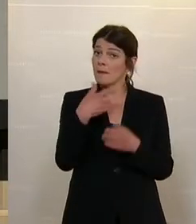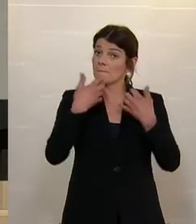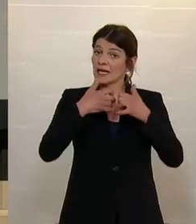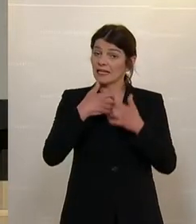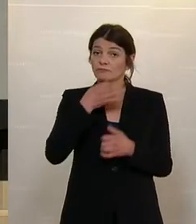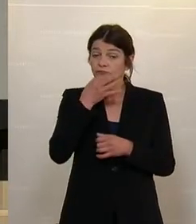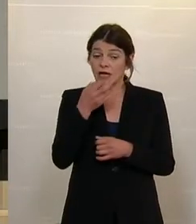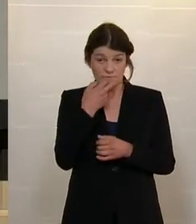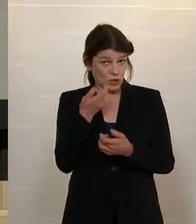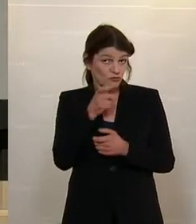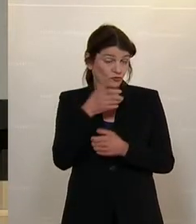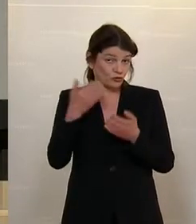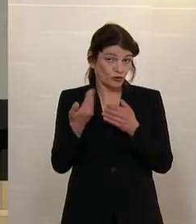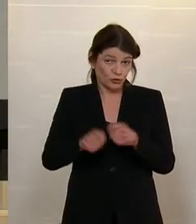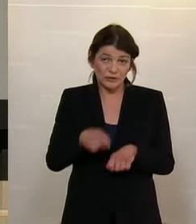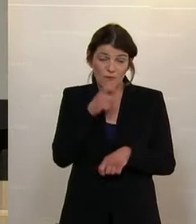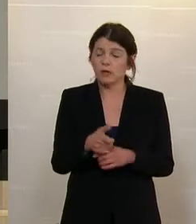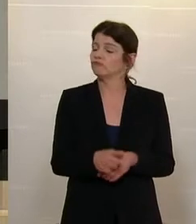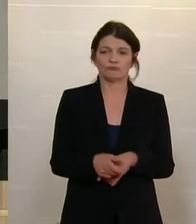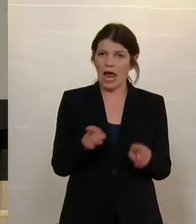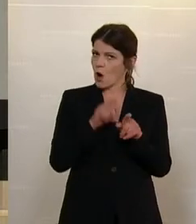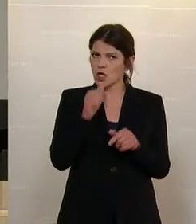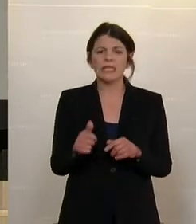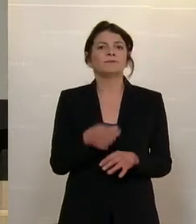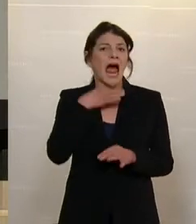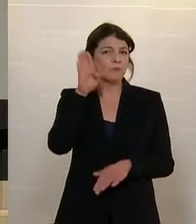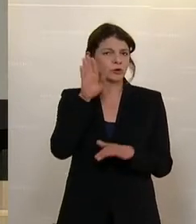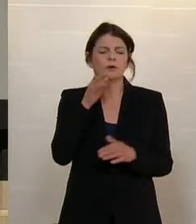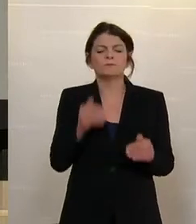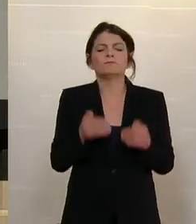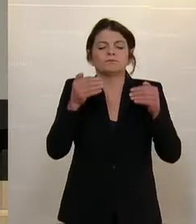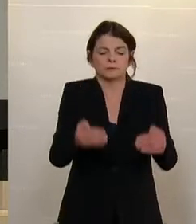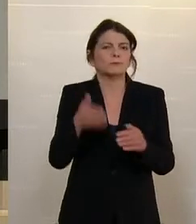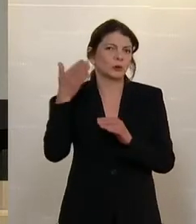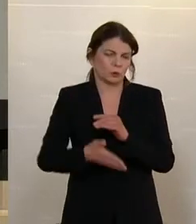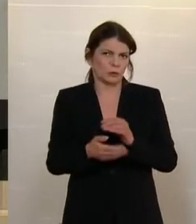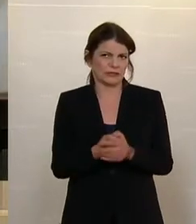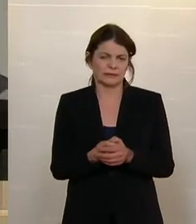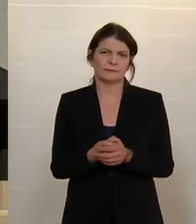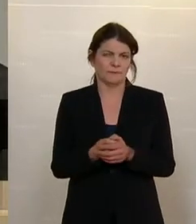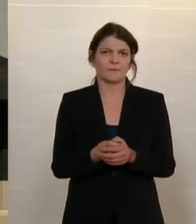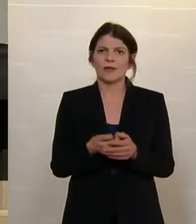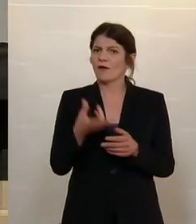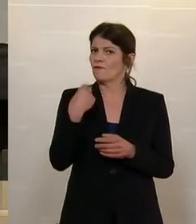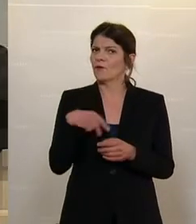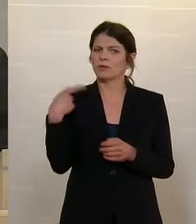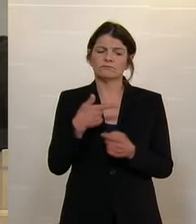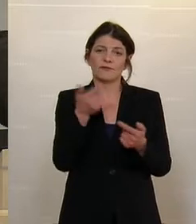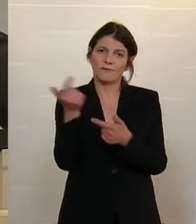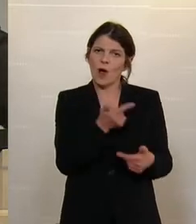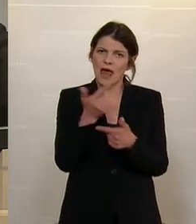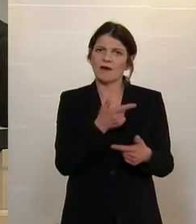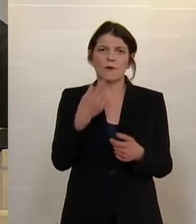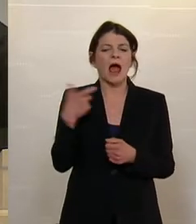das Schlusswort. Auch nicht der Fall. Wir verlegen die Abstimmung wieder an das Ende der Vorlagen